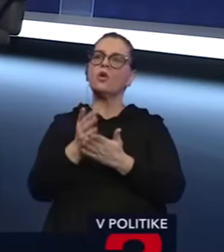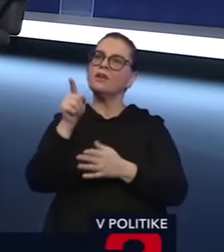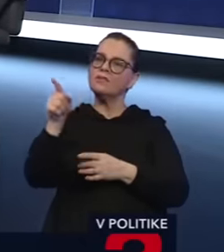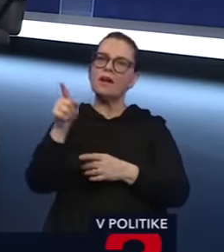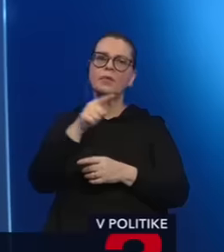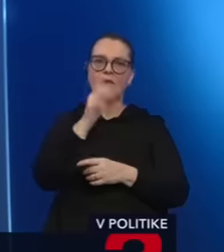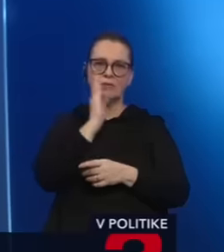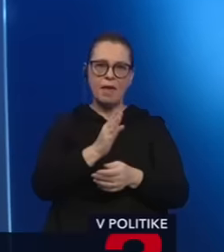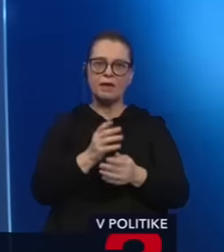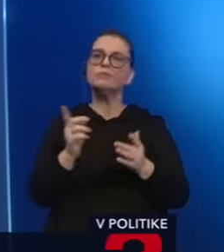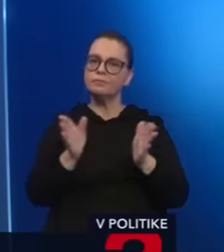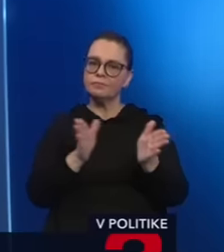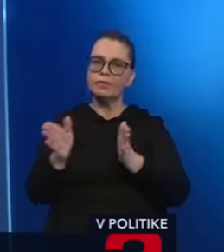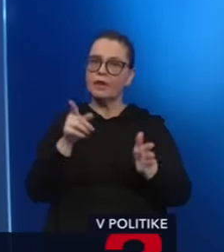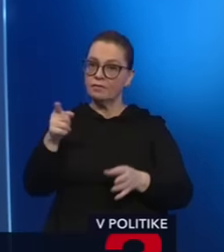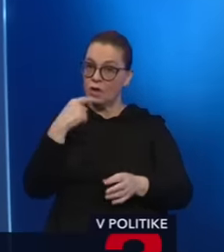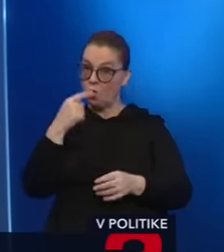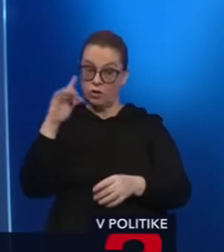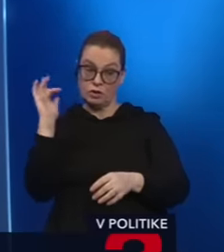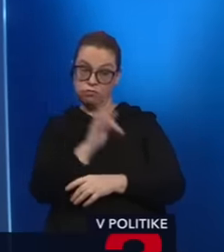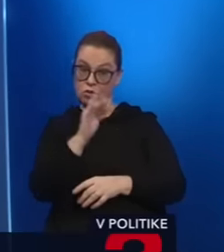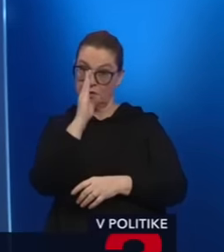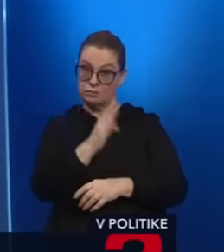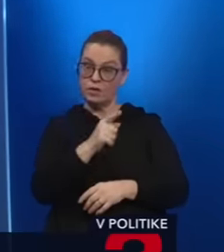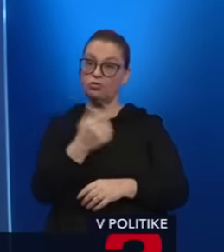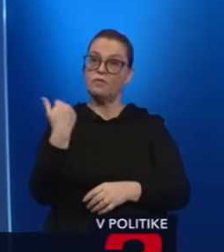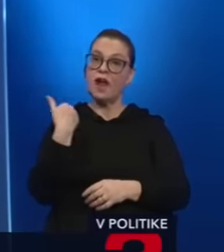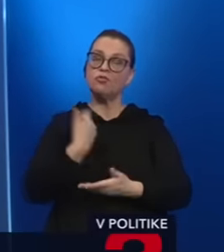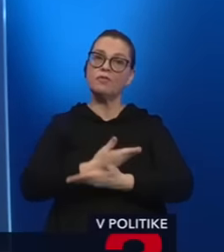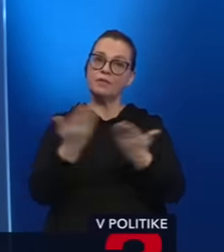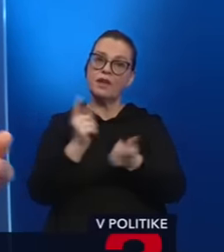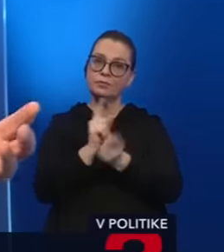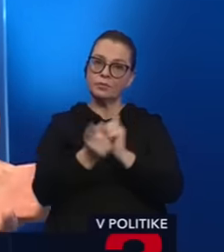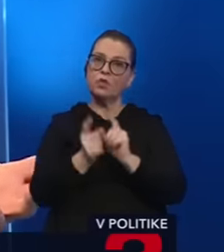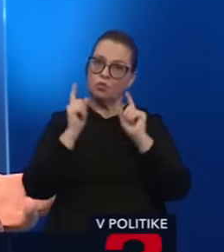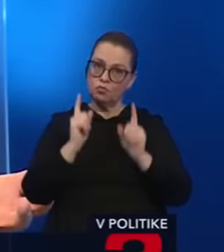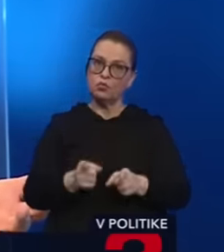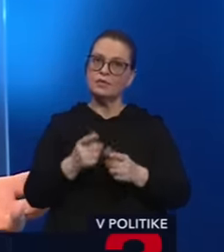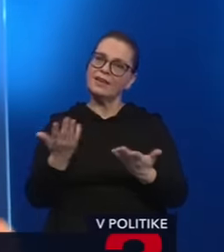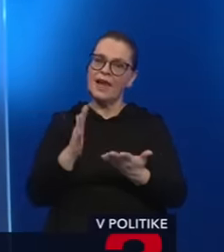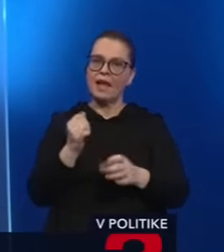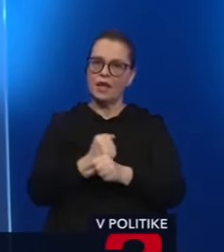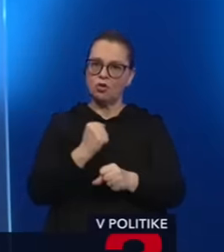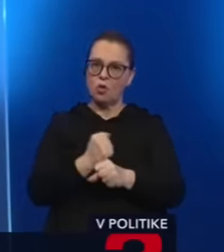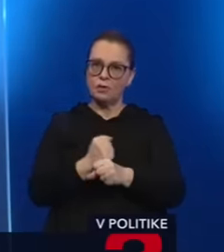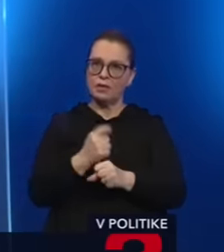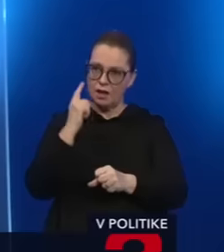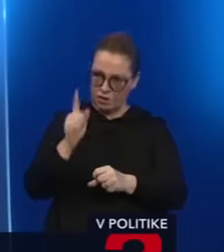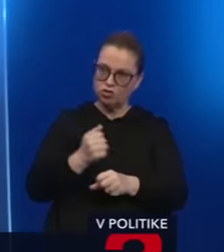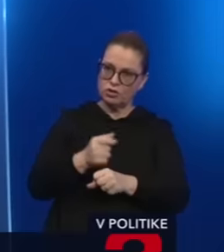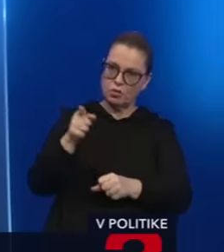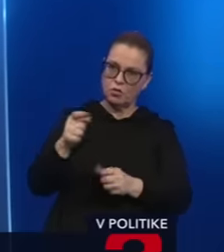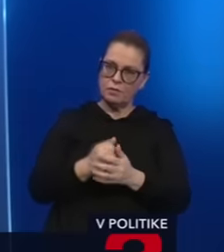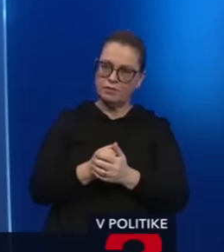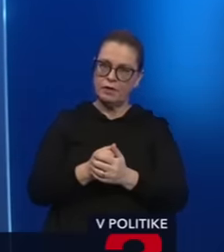musím povedať. Keď vy hovoríte násmer, že falšovali verejné obstáravanie a podobne, musíte nejaké robiť, aby ste mohli sfalšovať. Viete, čo ste vyrobili?